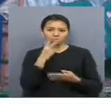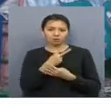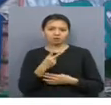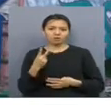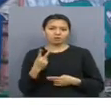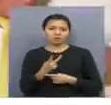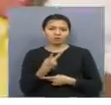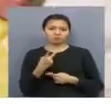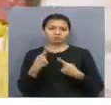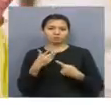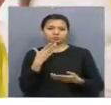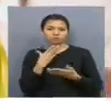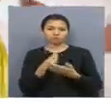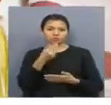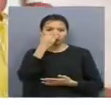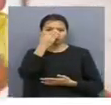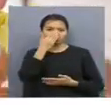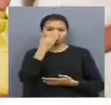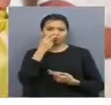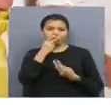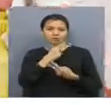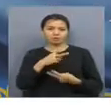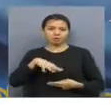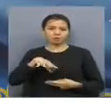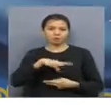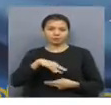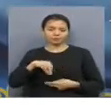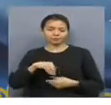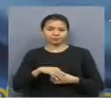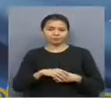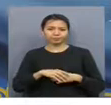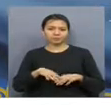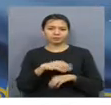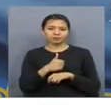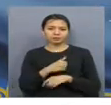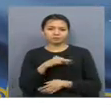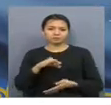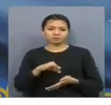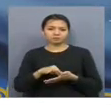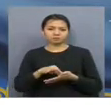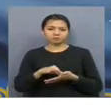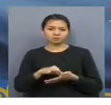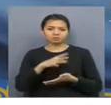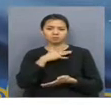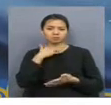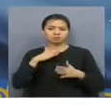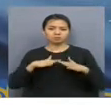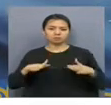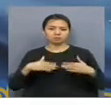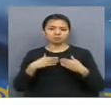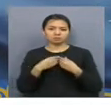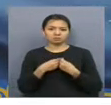екінші кезеңде өзерінің өнерлерін ортаға салды. Жалпы бұл байқауды мақсаты көппалалы ұтпасыларды